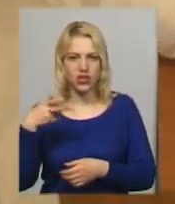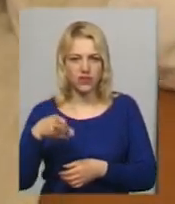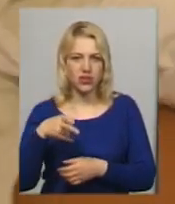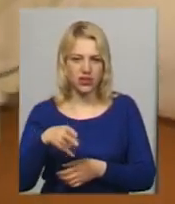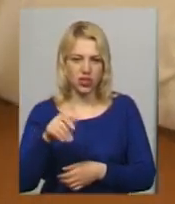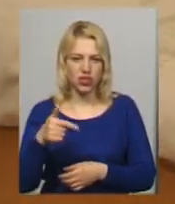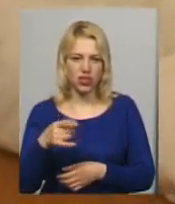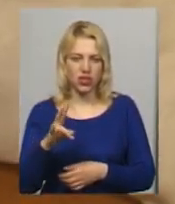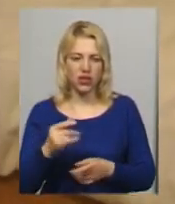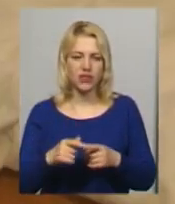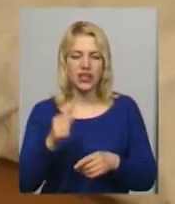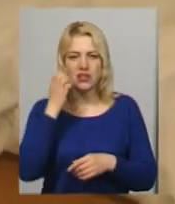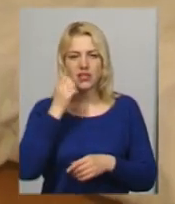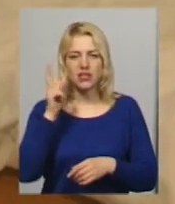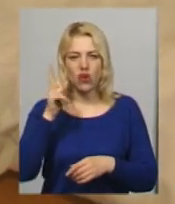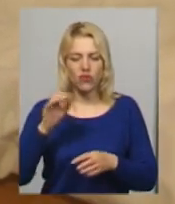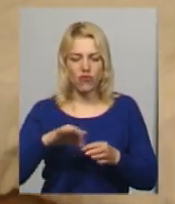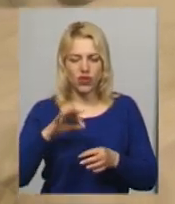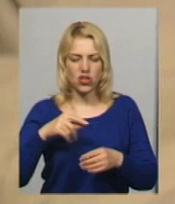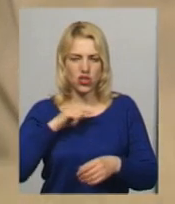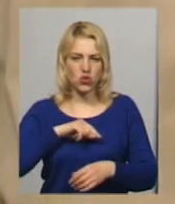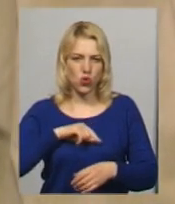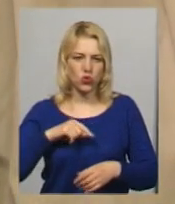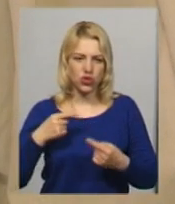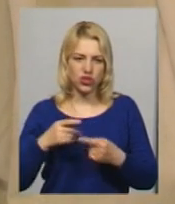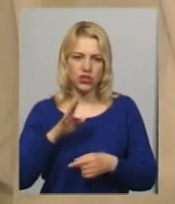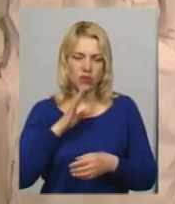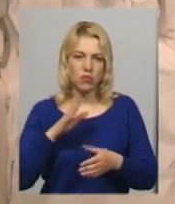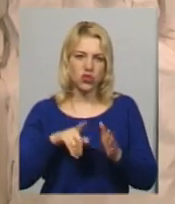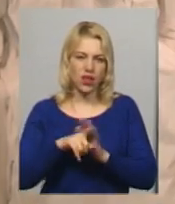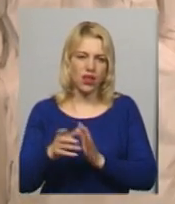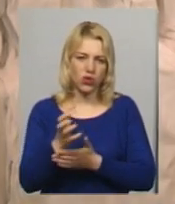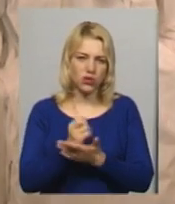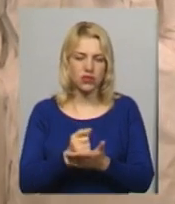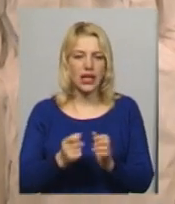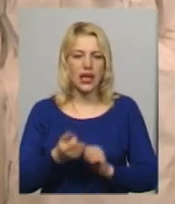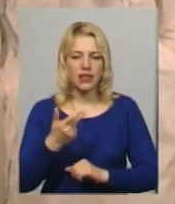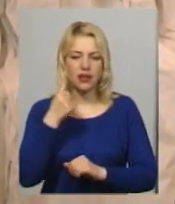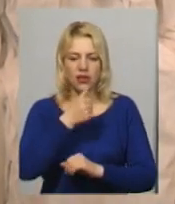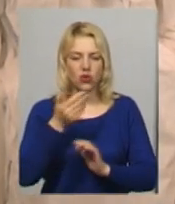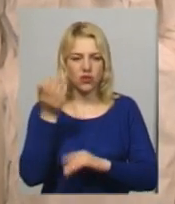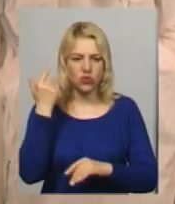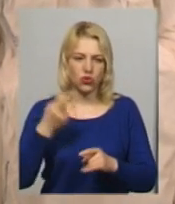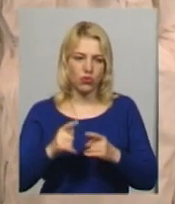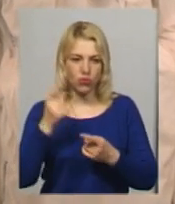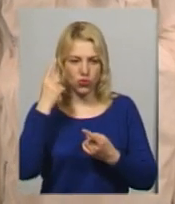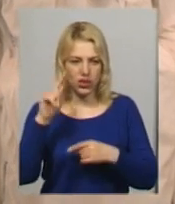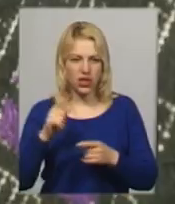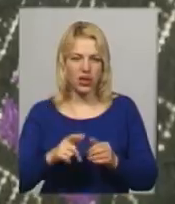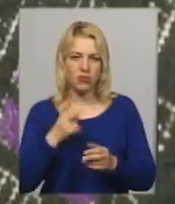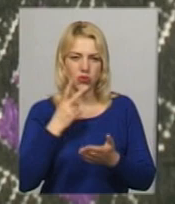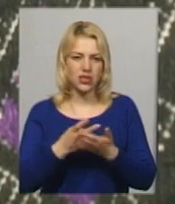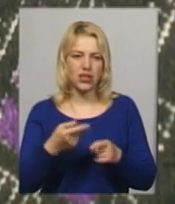Делікатної, старовинні вишивані сорочки вона почала колекціонувати кілька років тому. Ідея на день вишиванки розгорнути таку колекцію старовинно